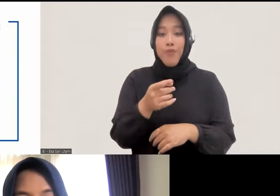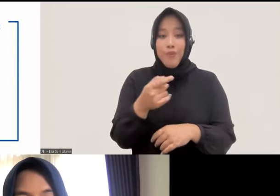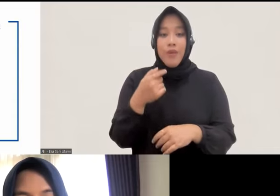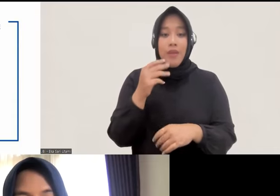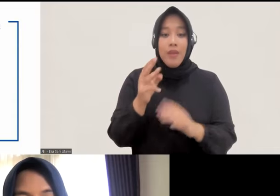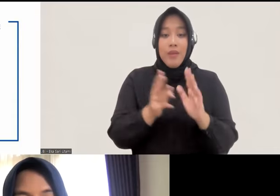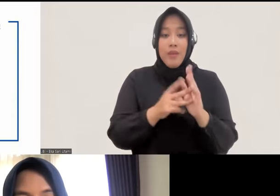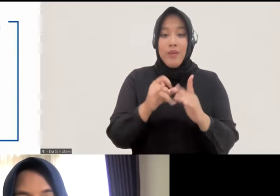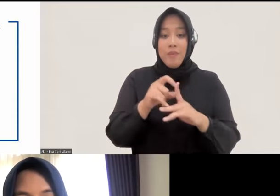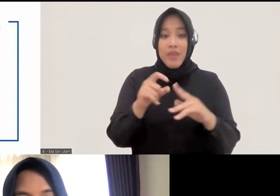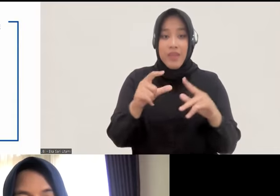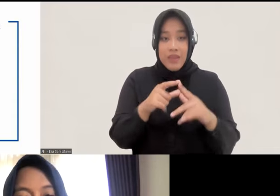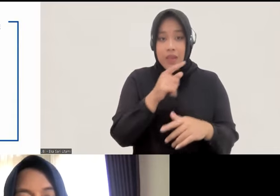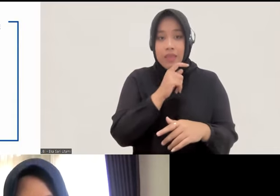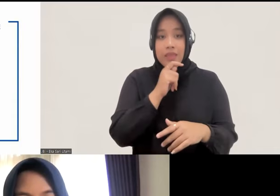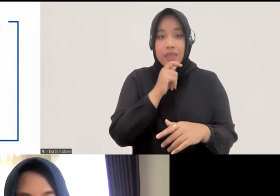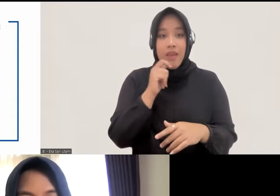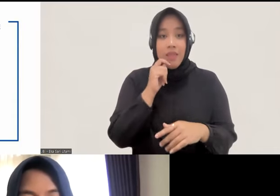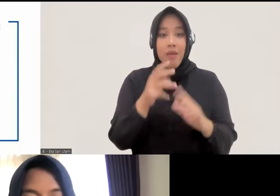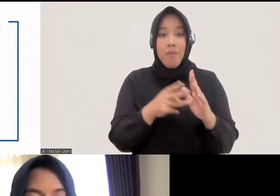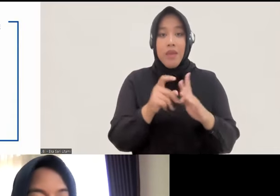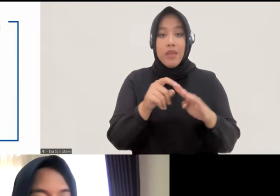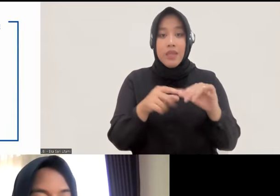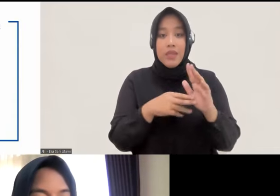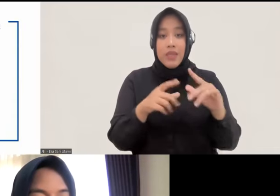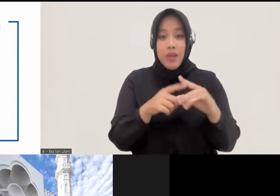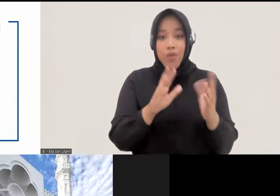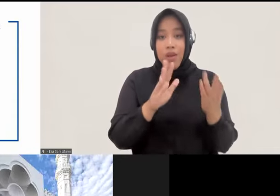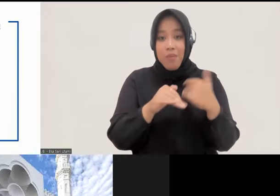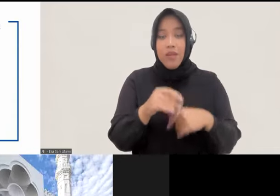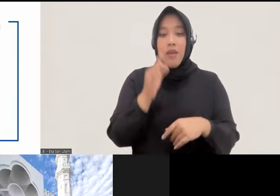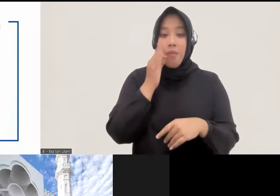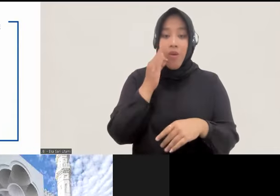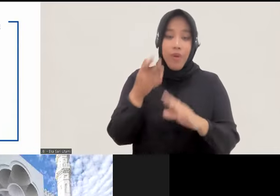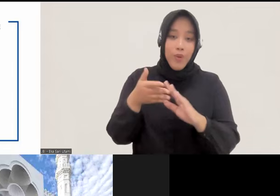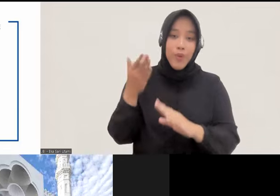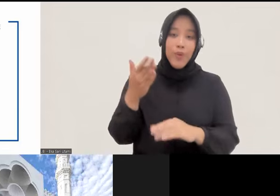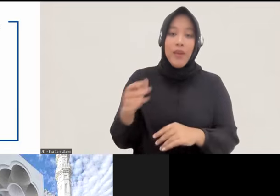Mbak Maidina sudah kembali maaf maaf aku terlempar ya